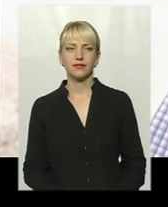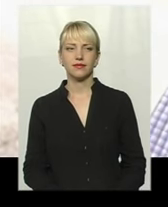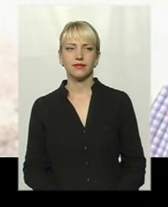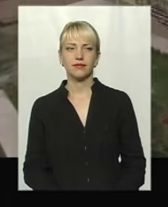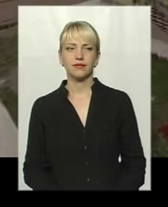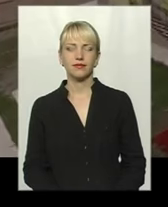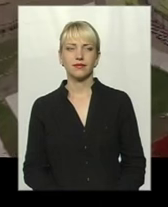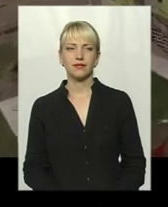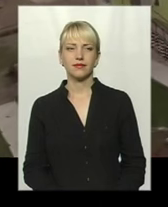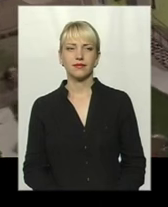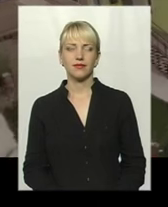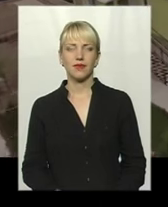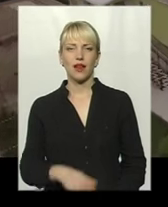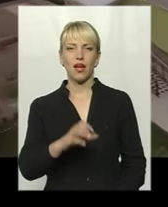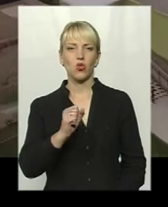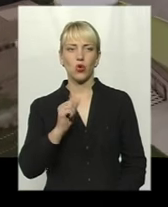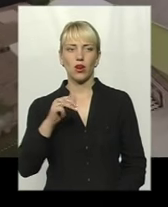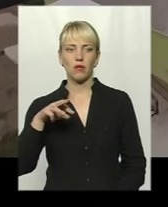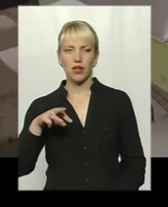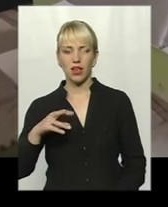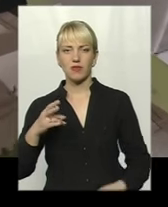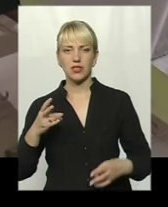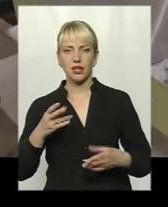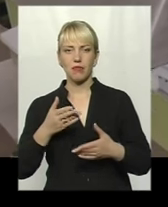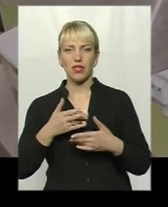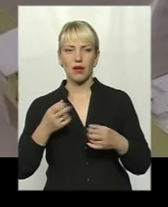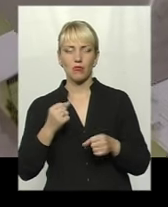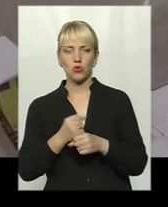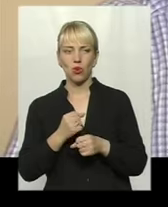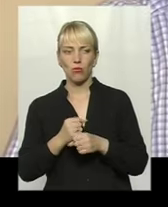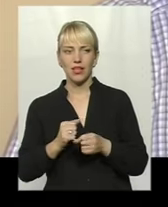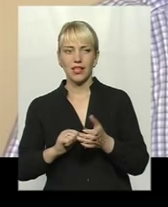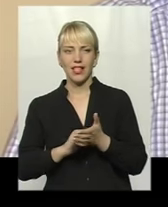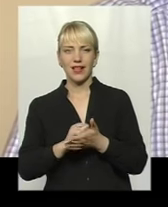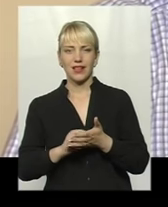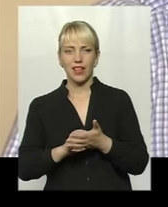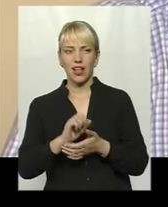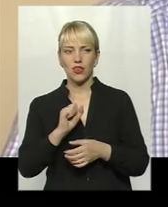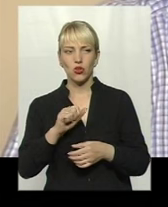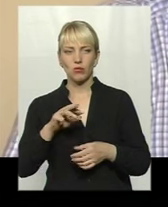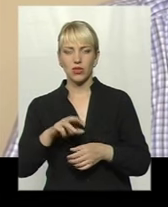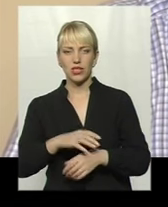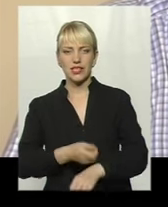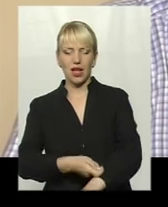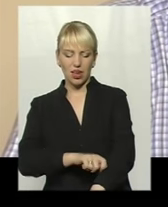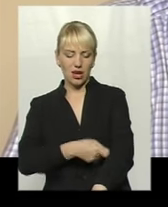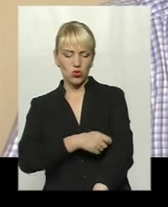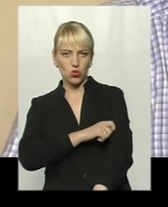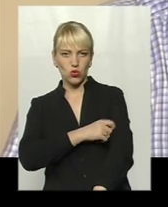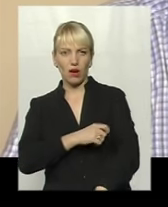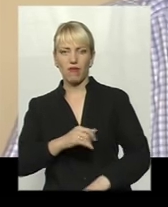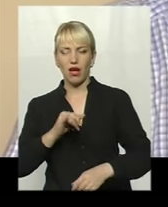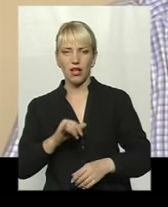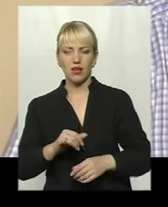Анатолій Мілянош, треба нам зробити кладку. Анатолій Мілянош закачує рукава, бере